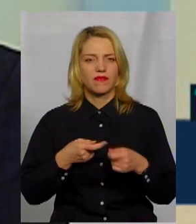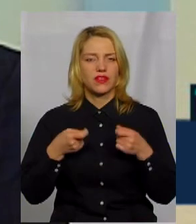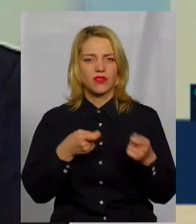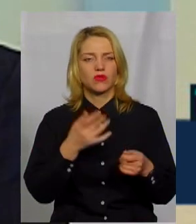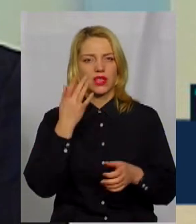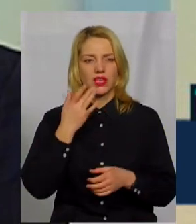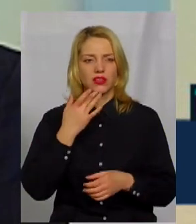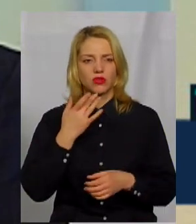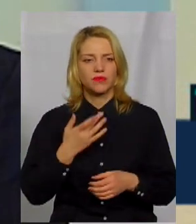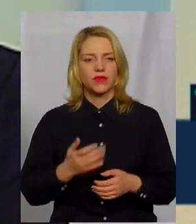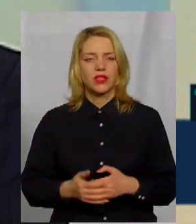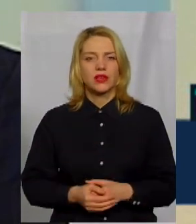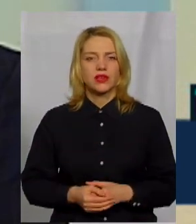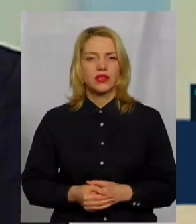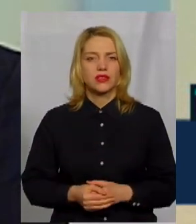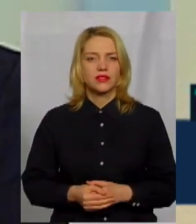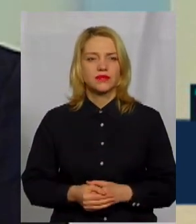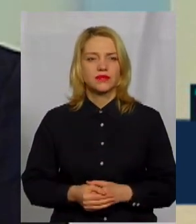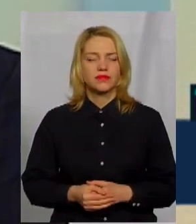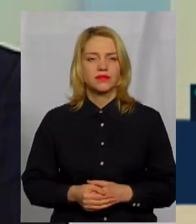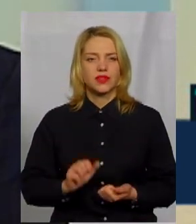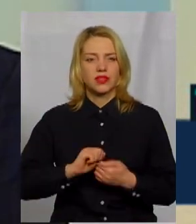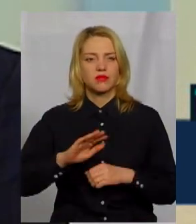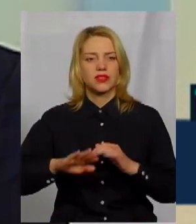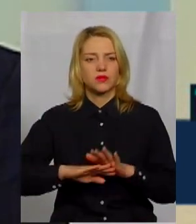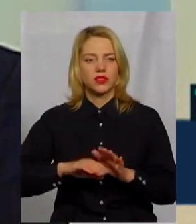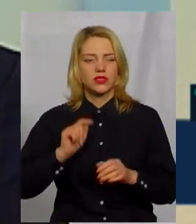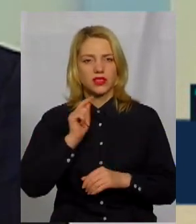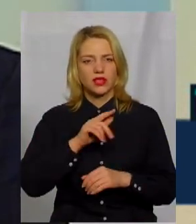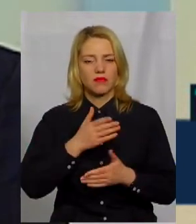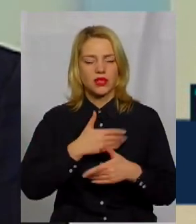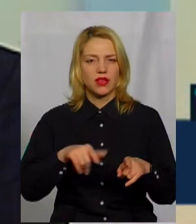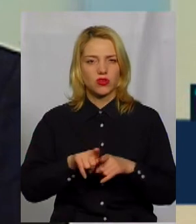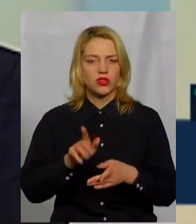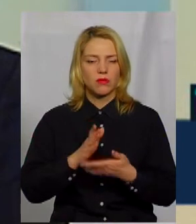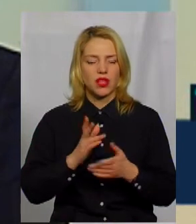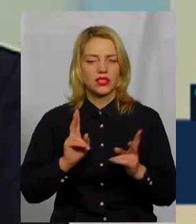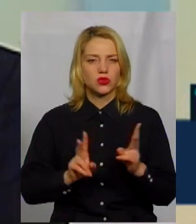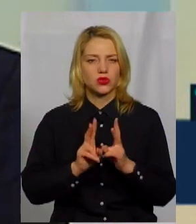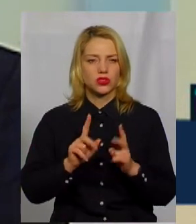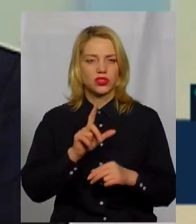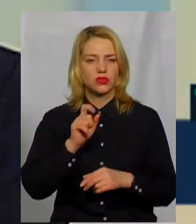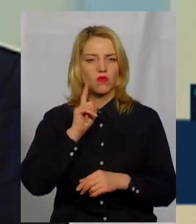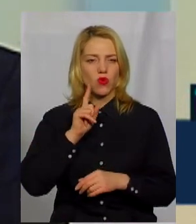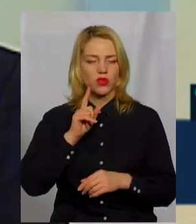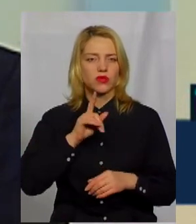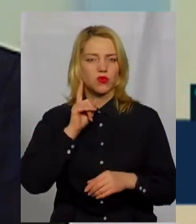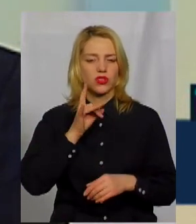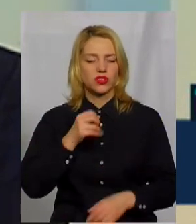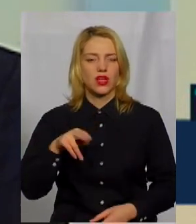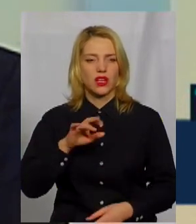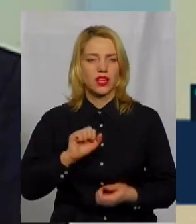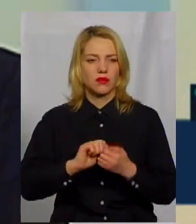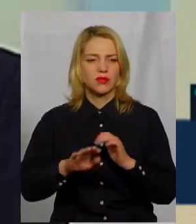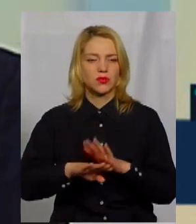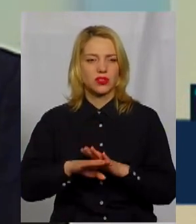літом, влітку, якщо не помиляюсь, Кам'янець-Подільський, і там ми також мали зустріч із молоді, із молодіжною радою